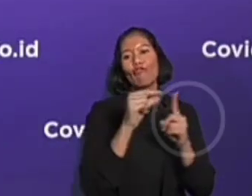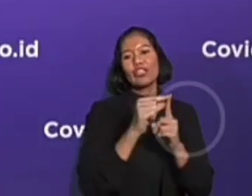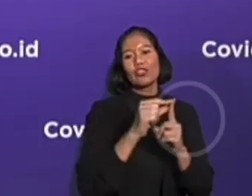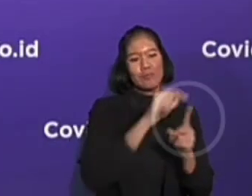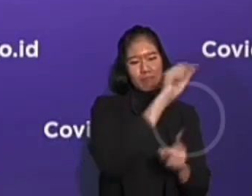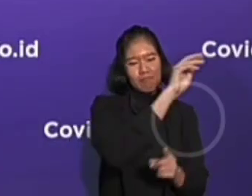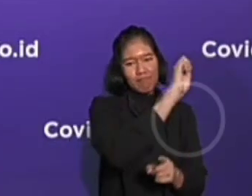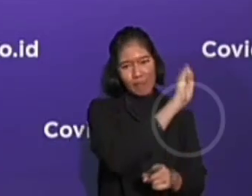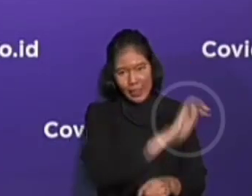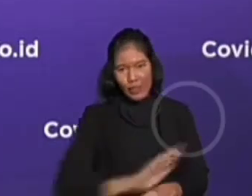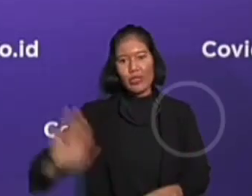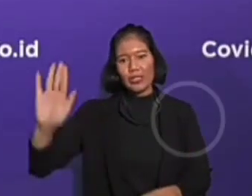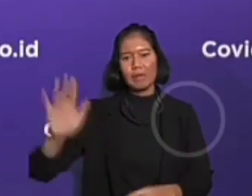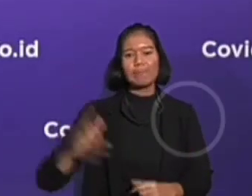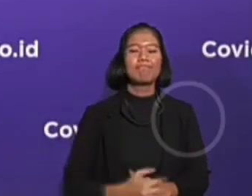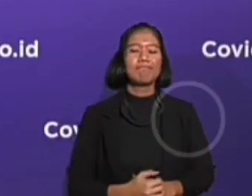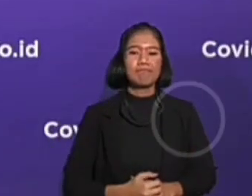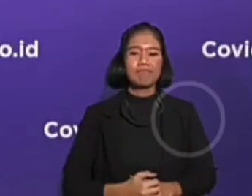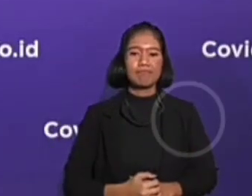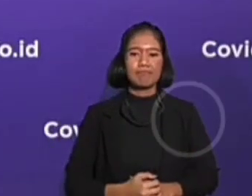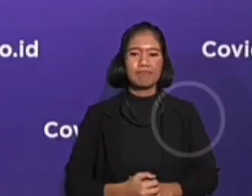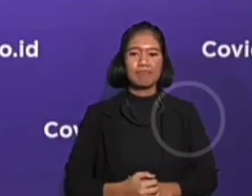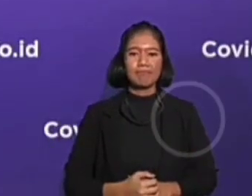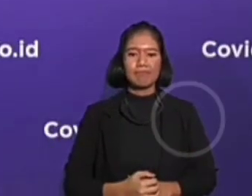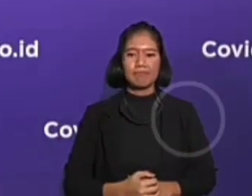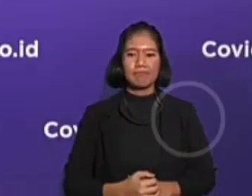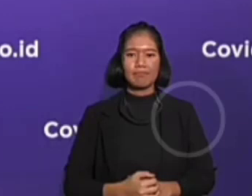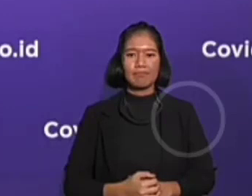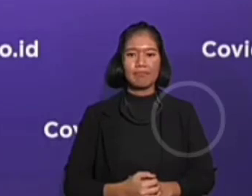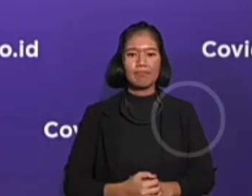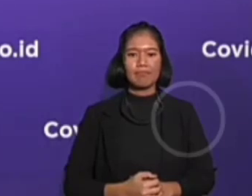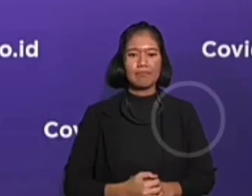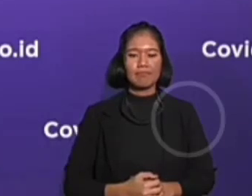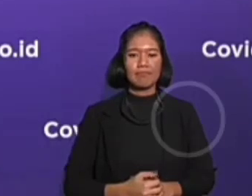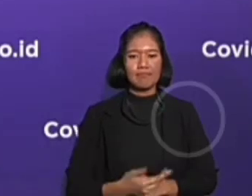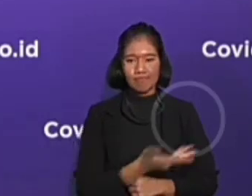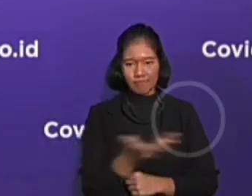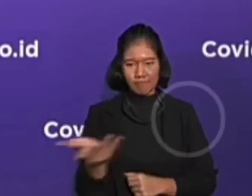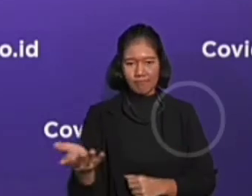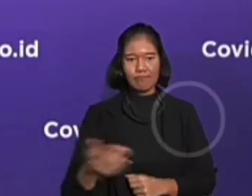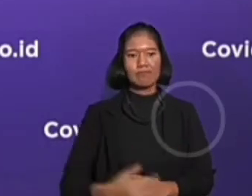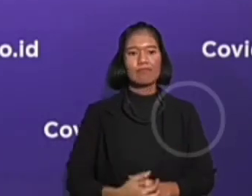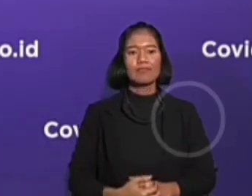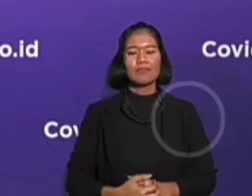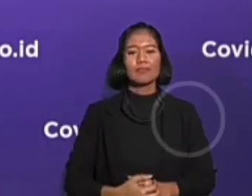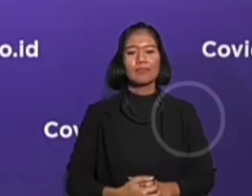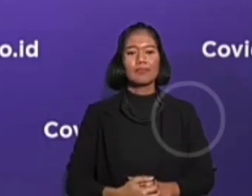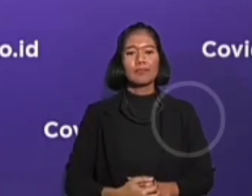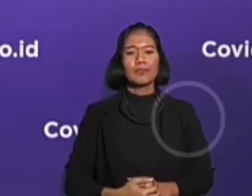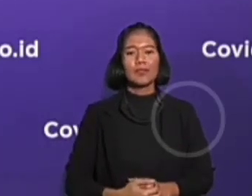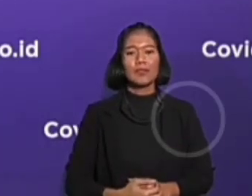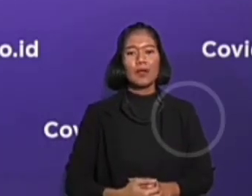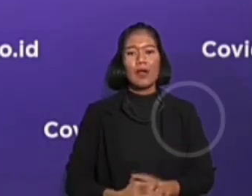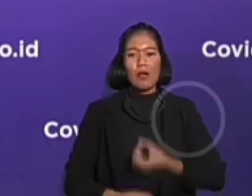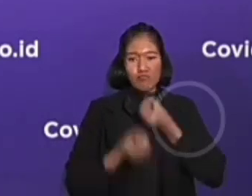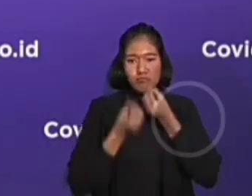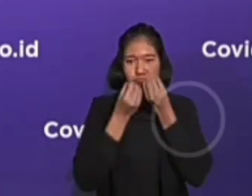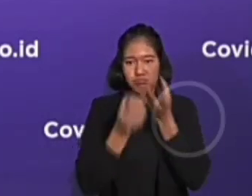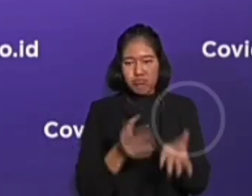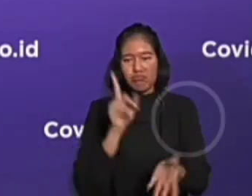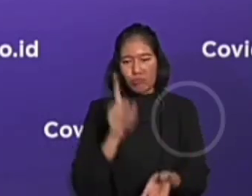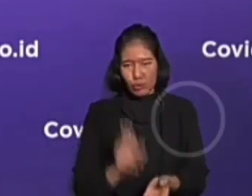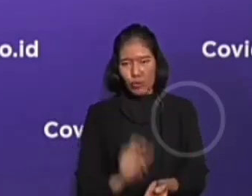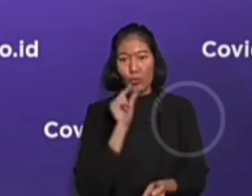pekerja migran Indonesia. Para pekerja migran Indonesia yang kami muliakan, perlu kami sampaikan juga untuk kepulangan